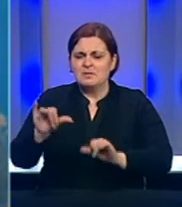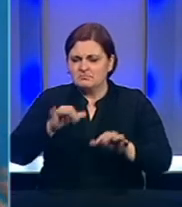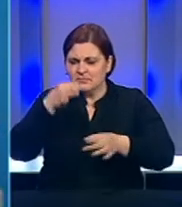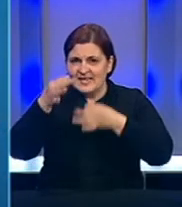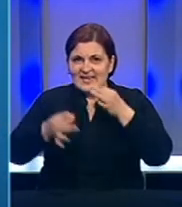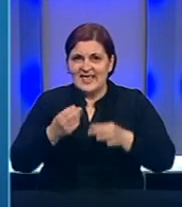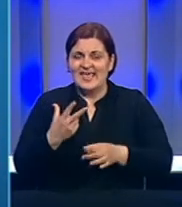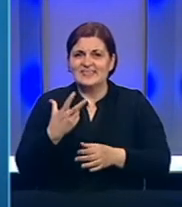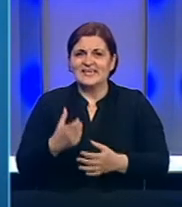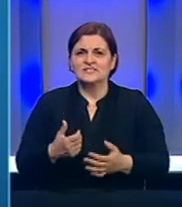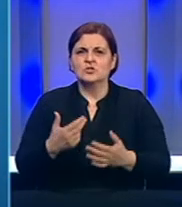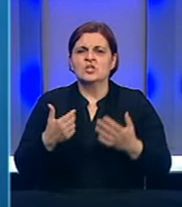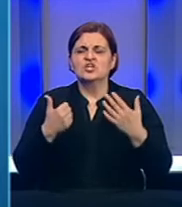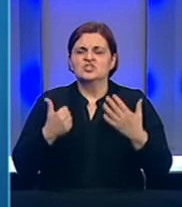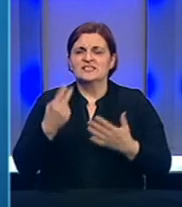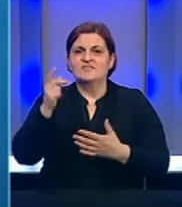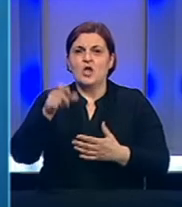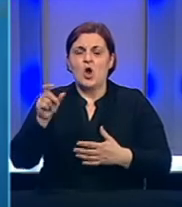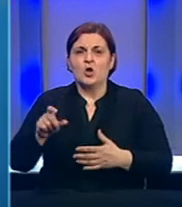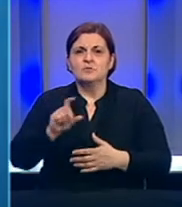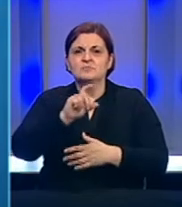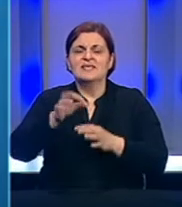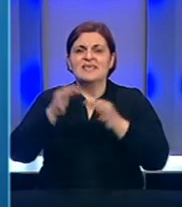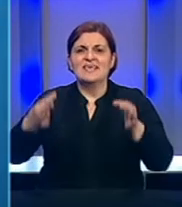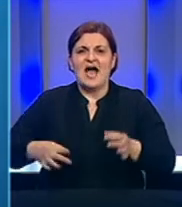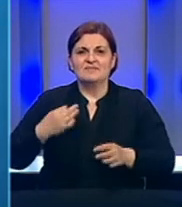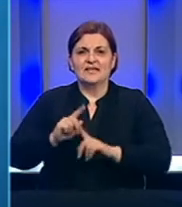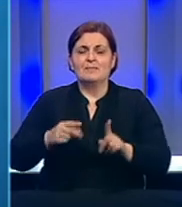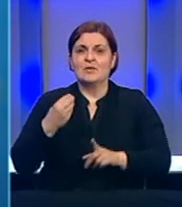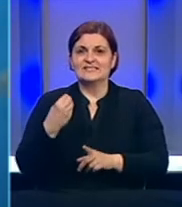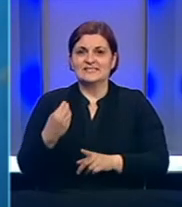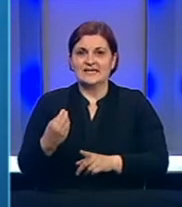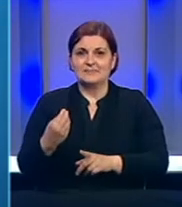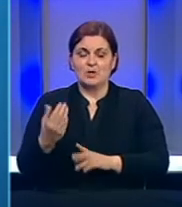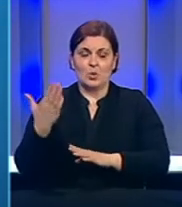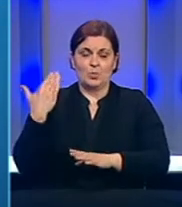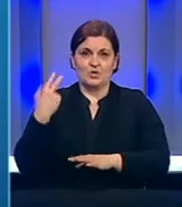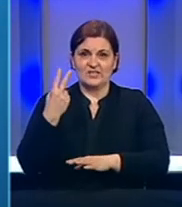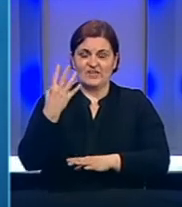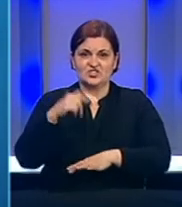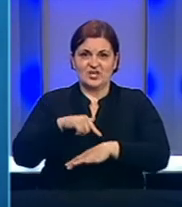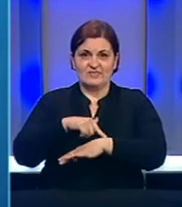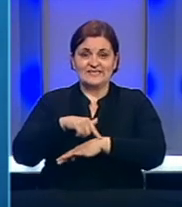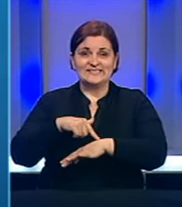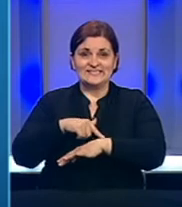nalaza 362 osobe u Institutu za javno zdravstvo Republike Srpske u protekla 24 sata utvrđeno je